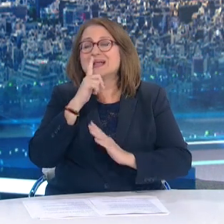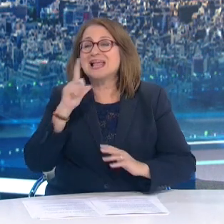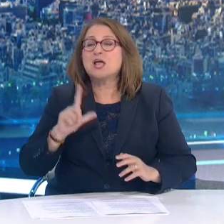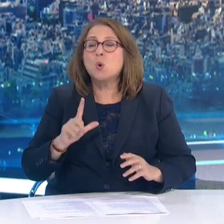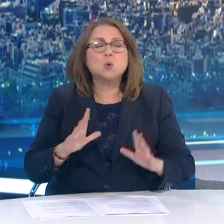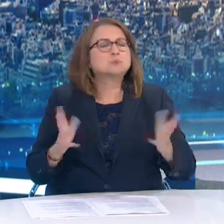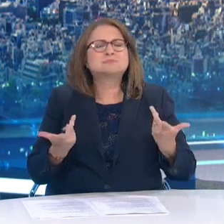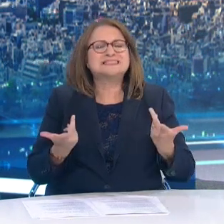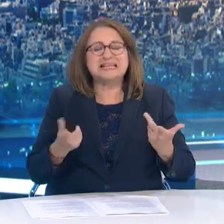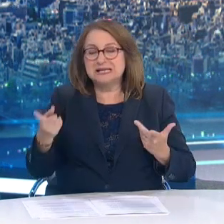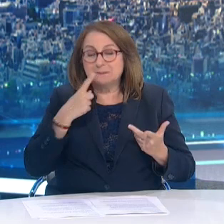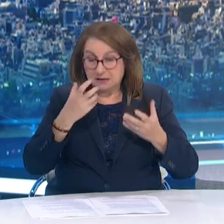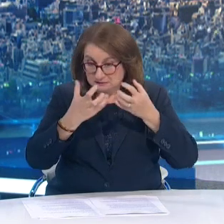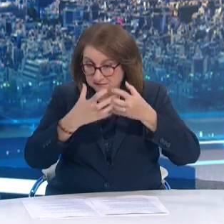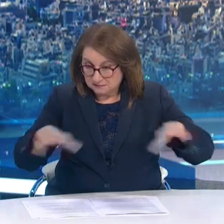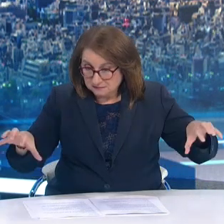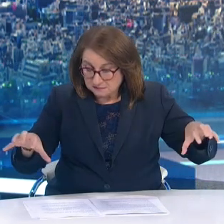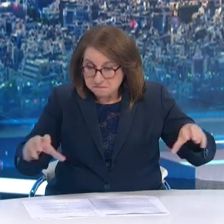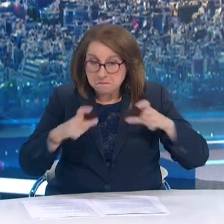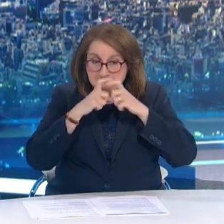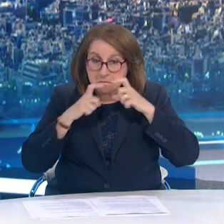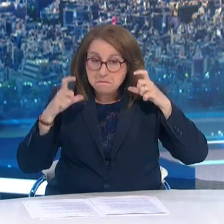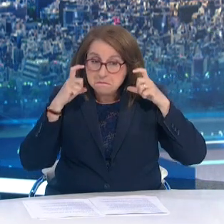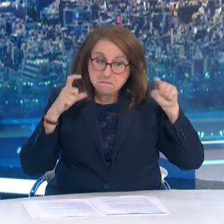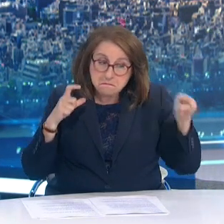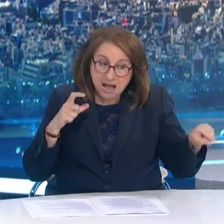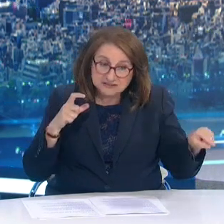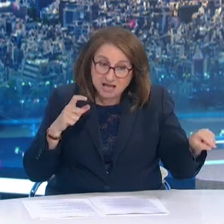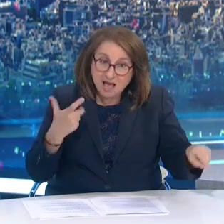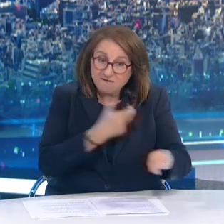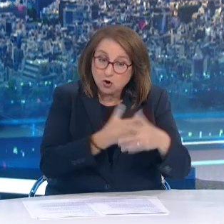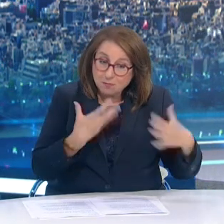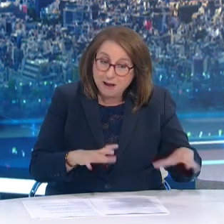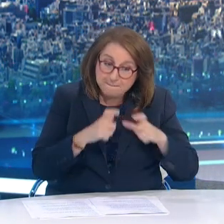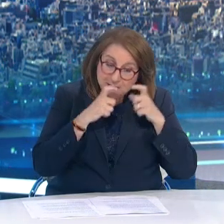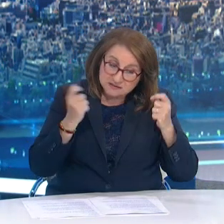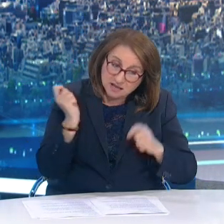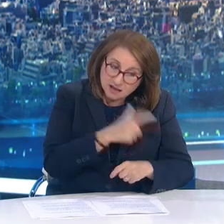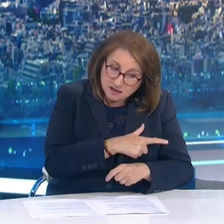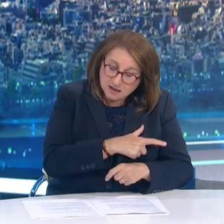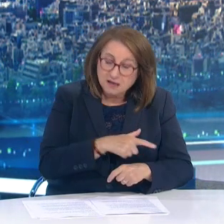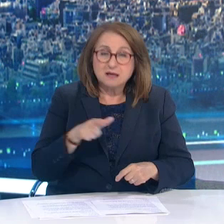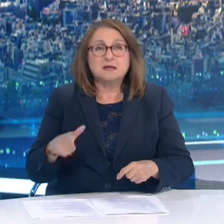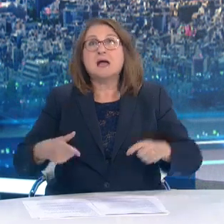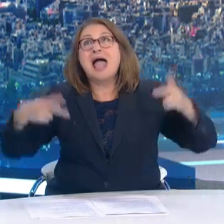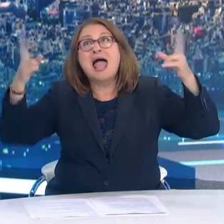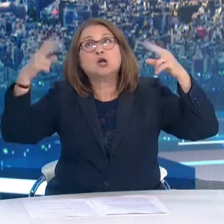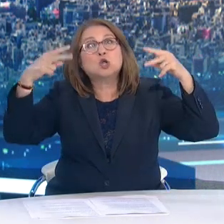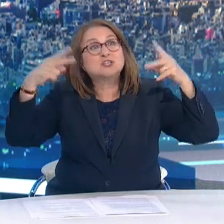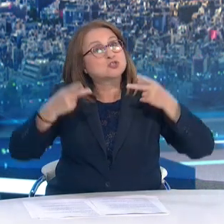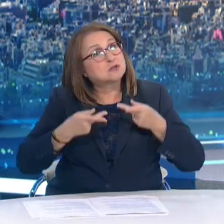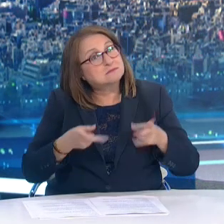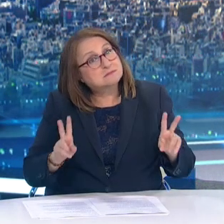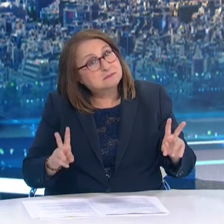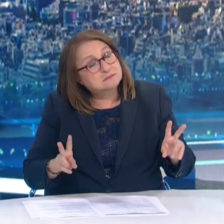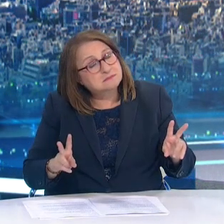μάσκα για τους πελάτες Θα επιτρέπεται η χρήση των aircondition Αν είναι κλειστή χώρη Στους αμυγείς χώρους εστίασης και καφές